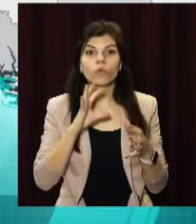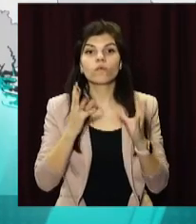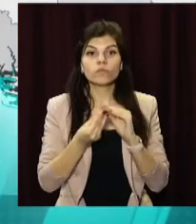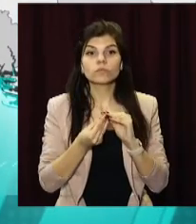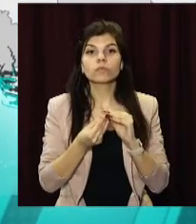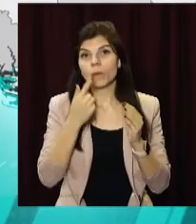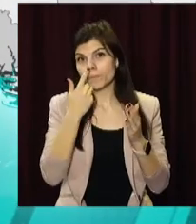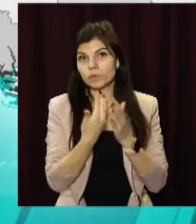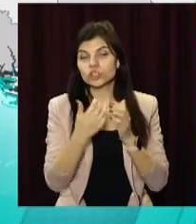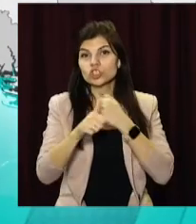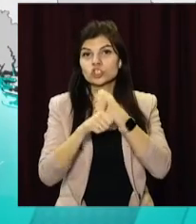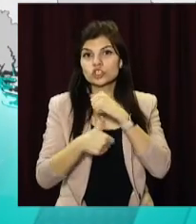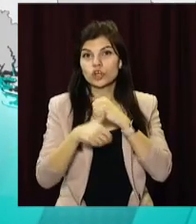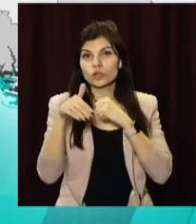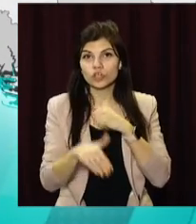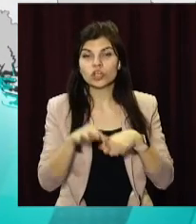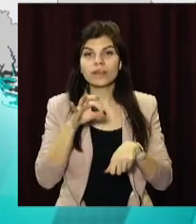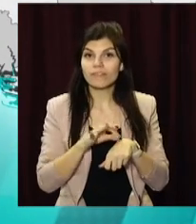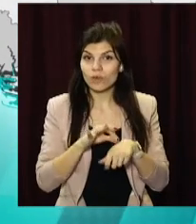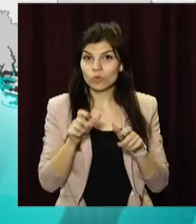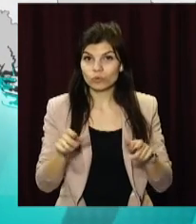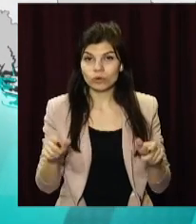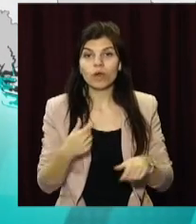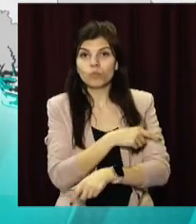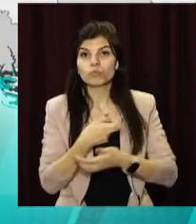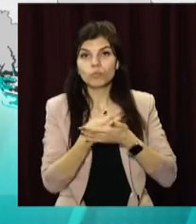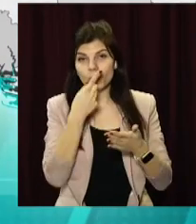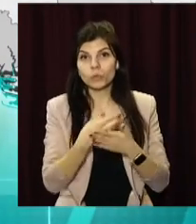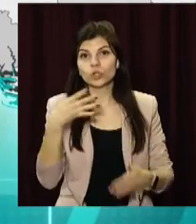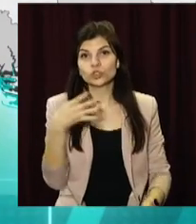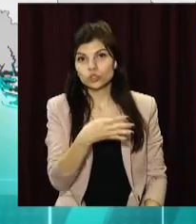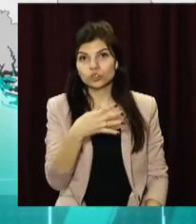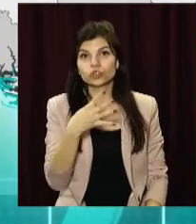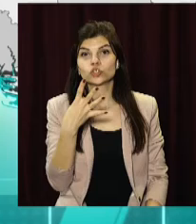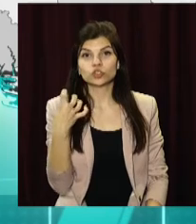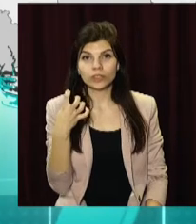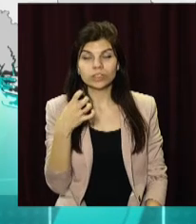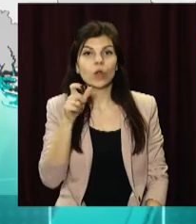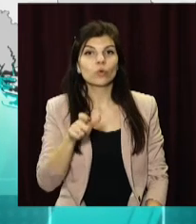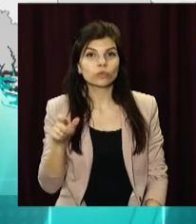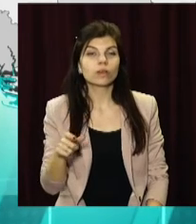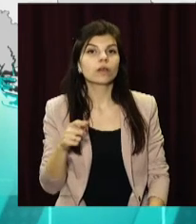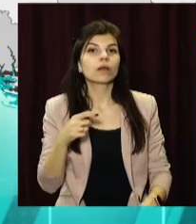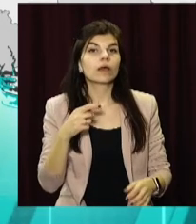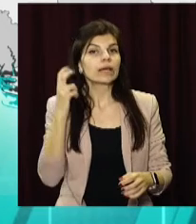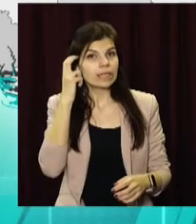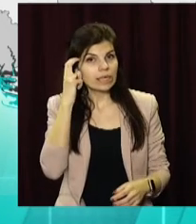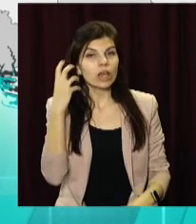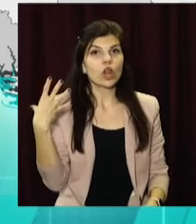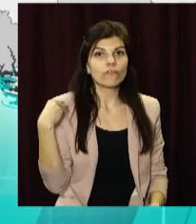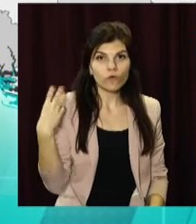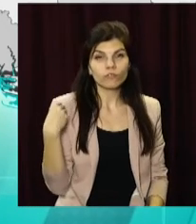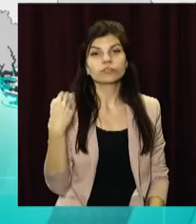діагностували майже 16 тисяч захворілих. Ушпитали понад 4400 людей в антилідерах Київ,